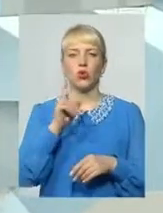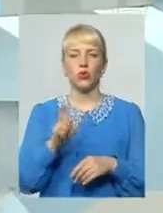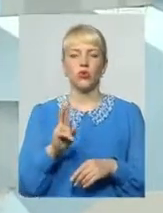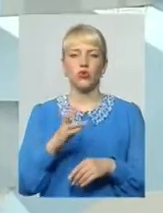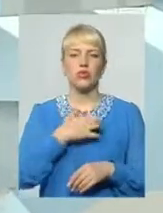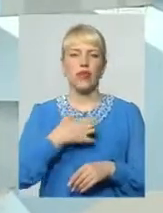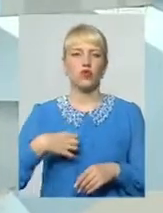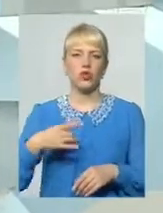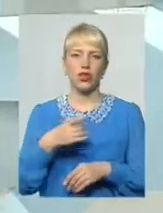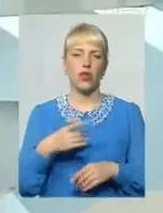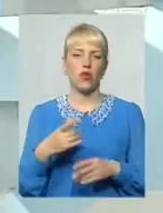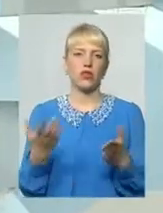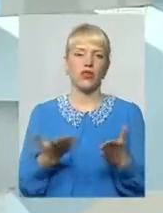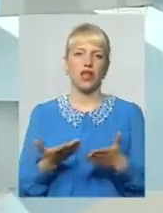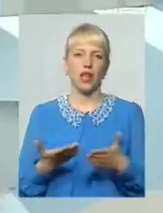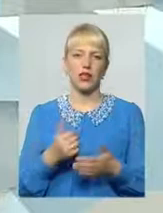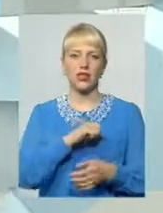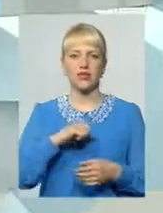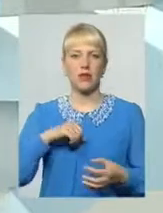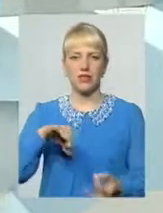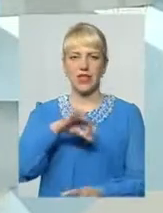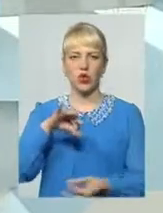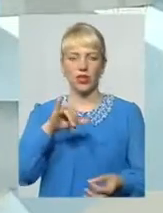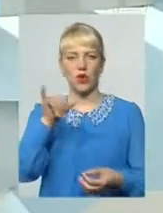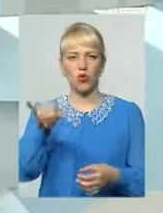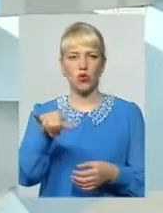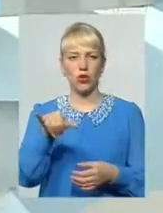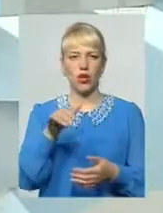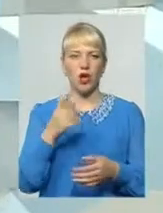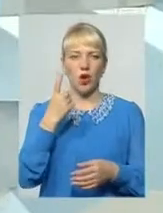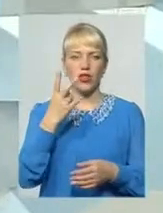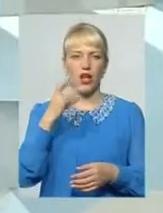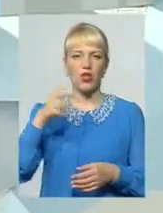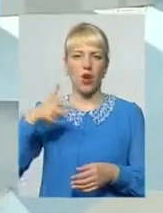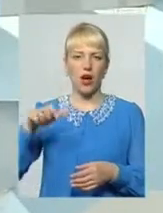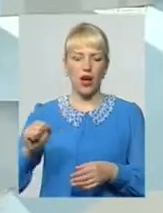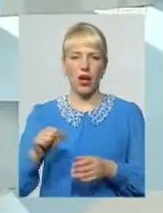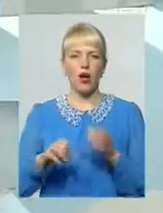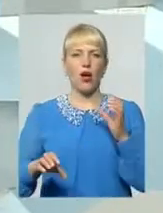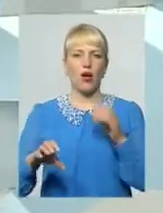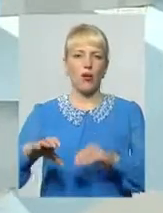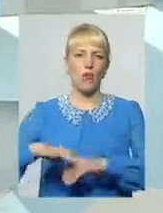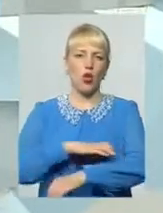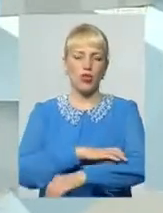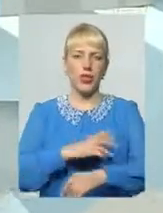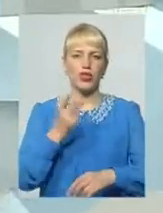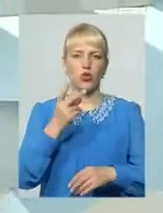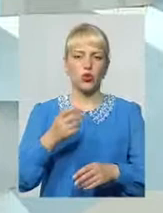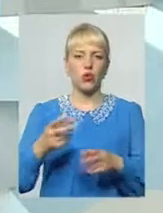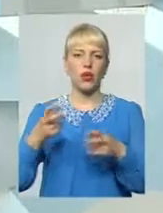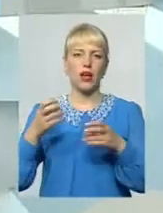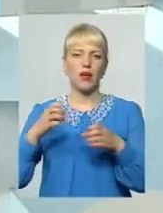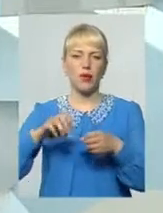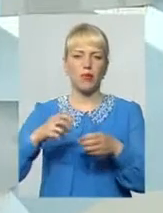Славуцькому районі Який сам сирота, і в нього нога одна, протест поставлена І друга нога перебита І двоє